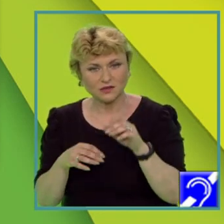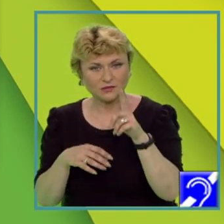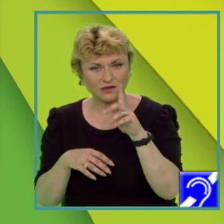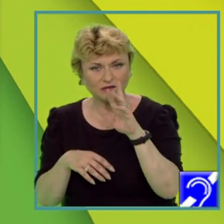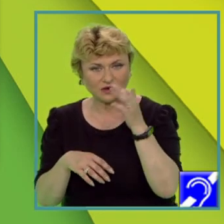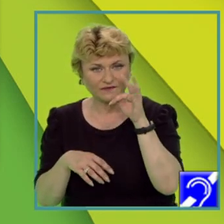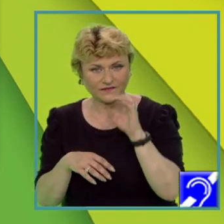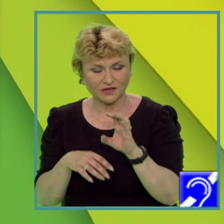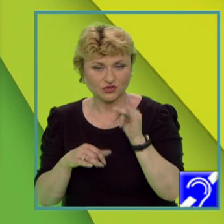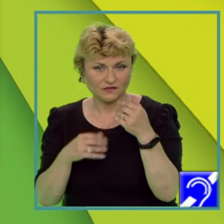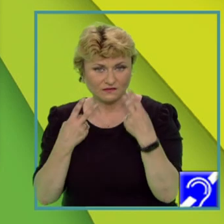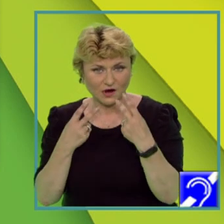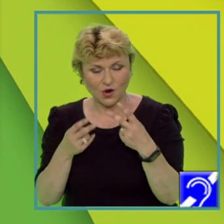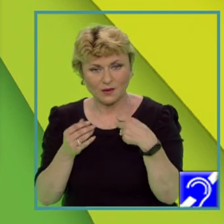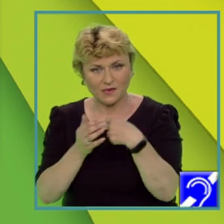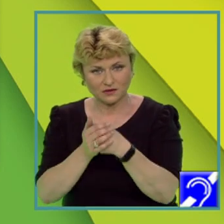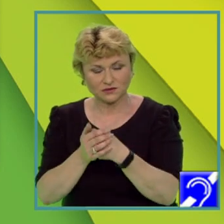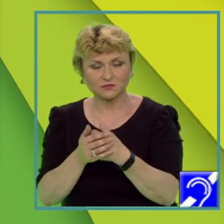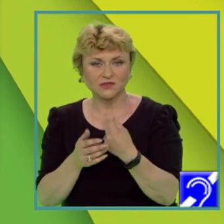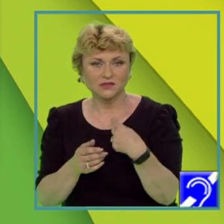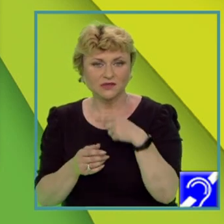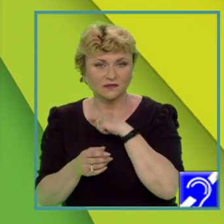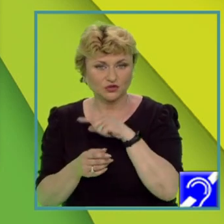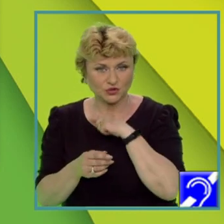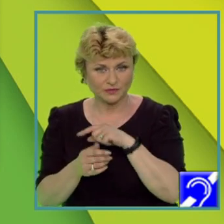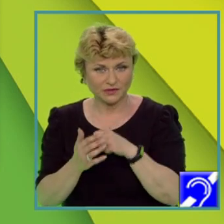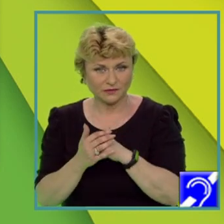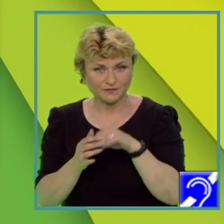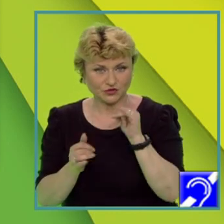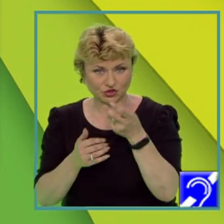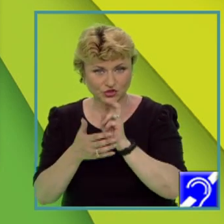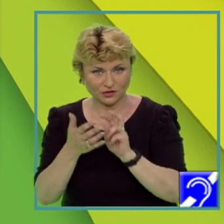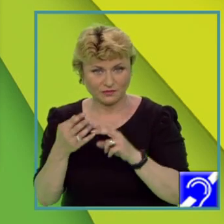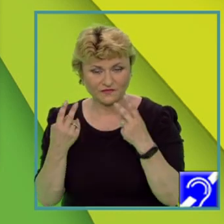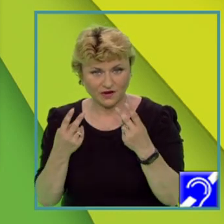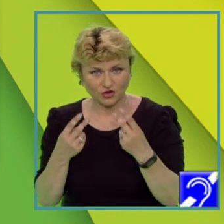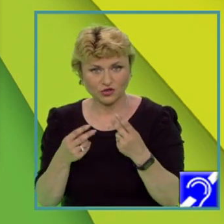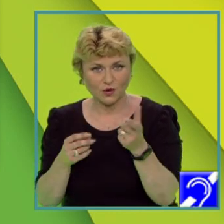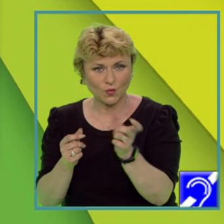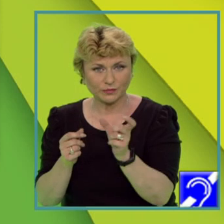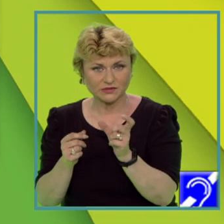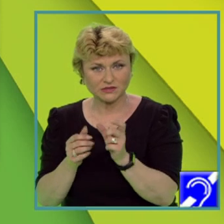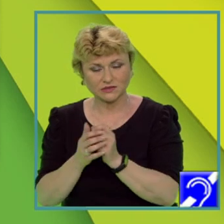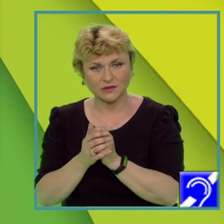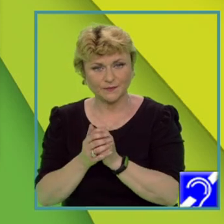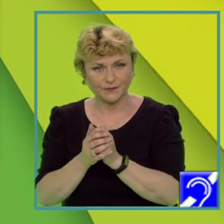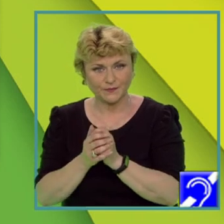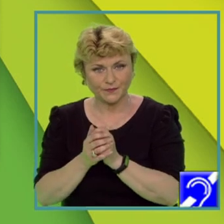că valoarea maximă este în luna decembrie și citim valorile cuprinse pe axa